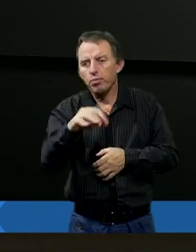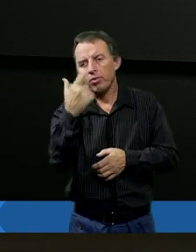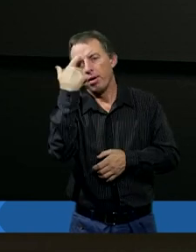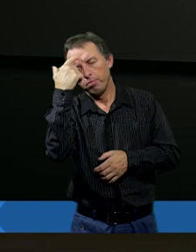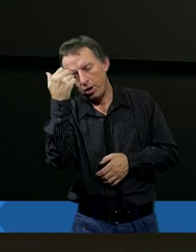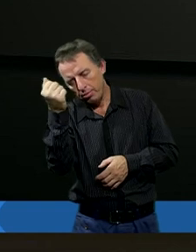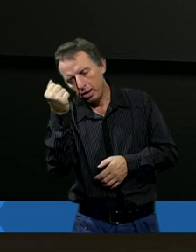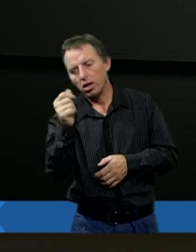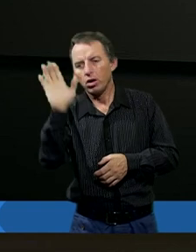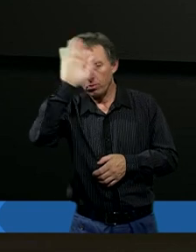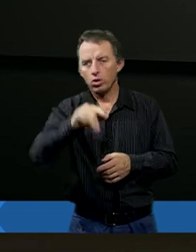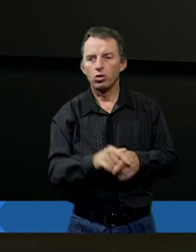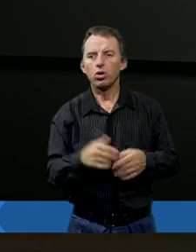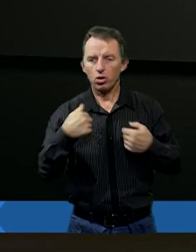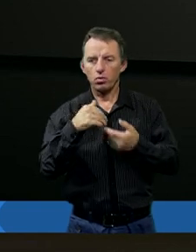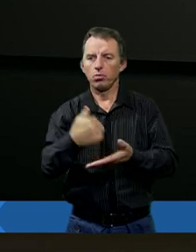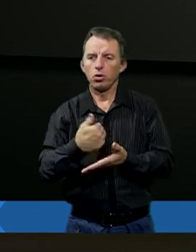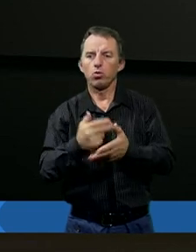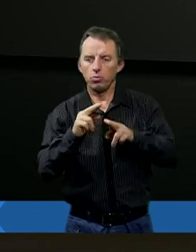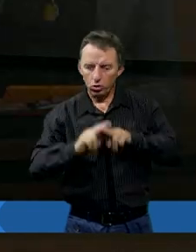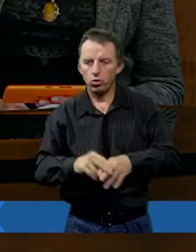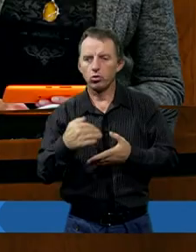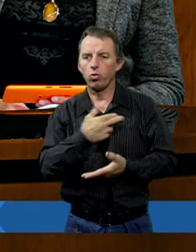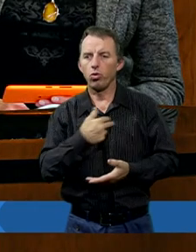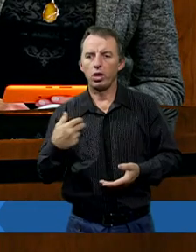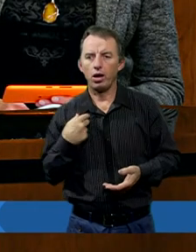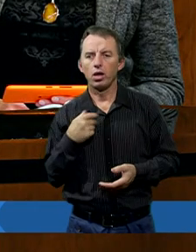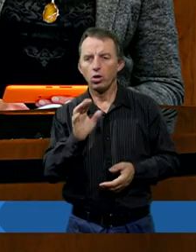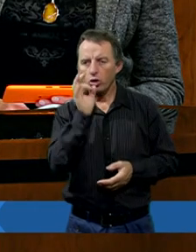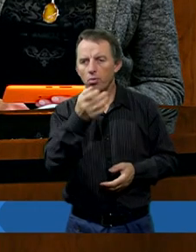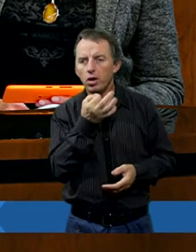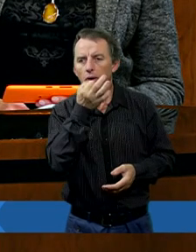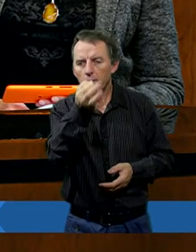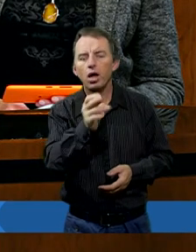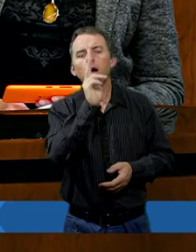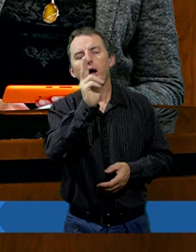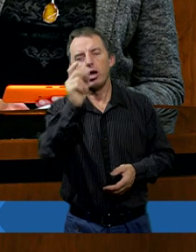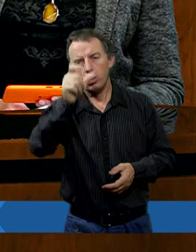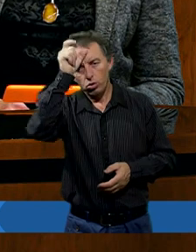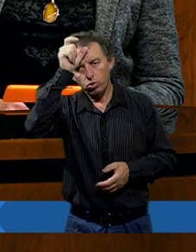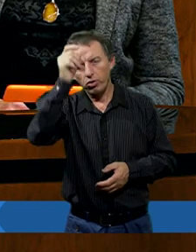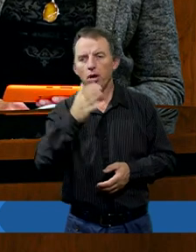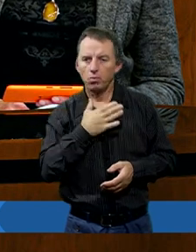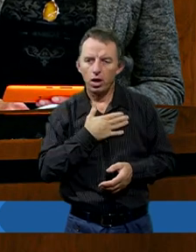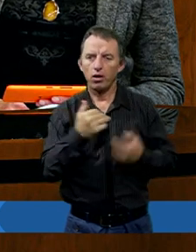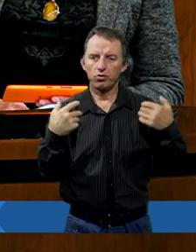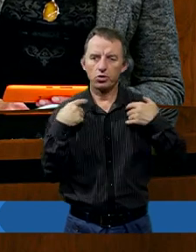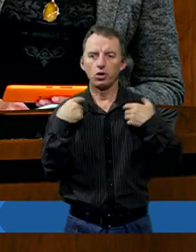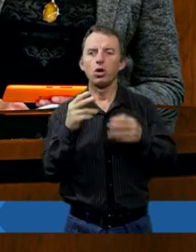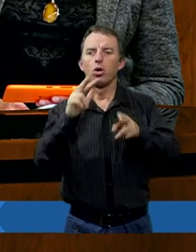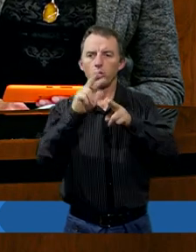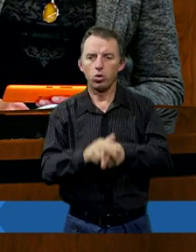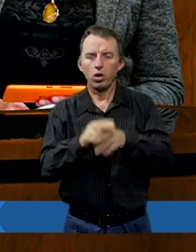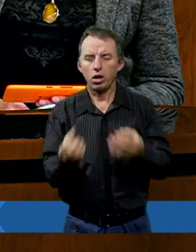jednak pamiętać, bo wydaje mi się, że to jednak by pomogło też. Ciekawe pytanie. Tak naprawdę każdy człowiek pragnie życia. My